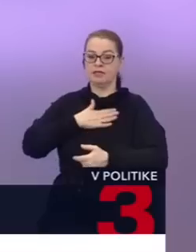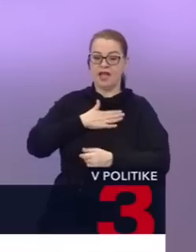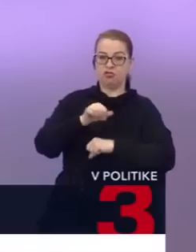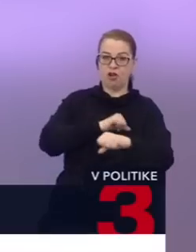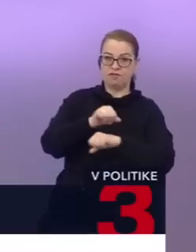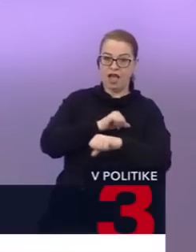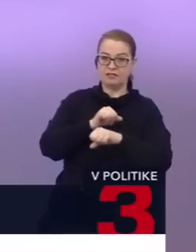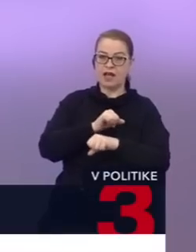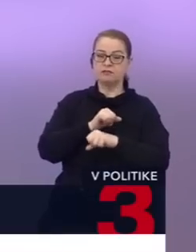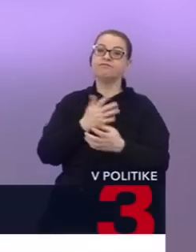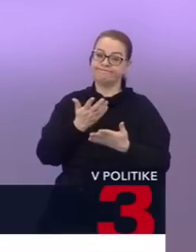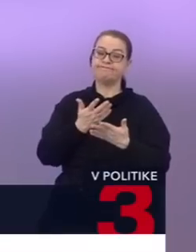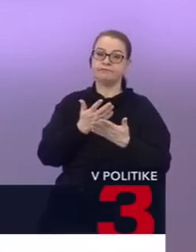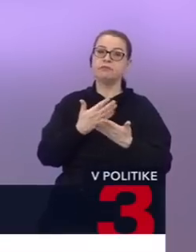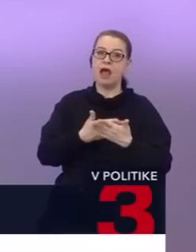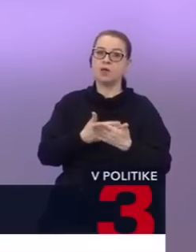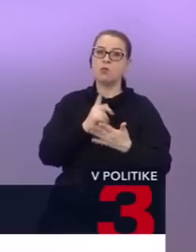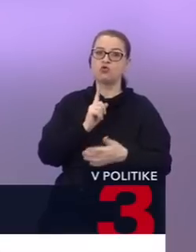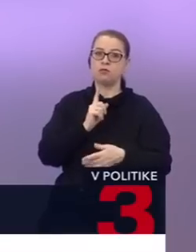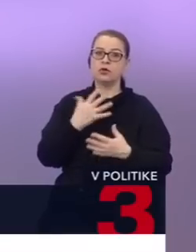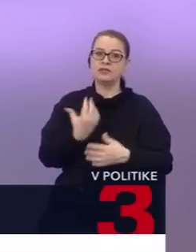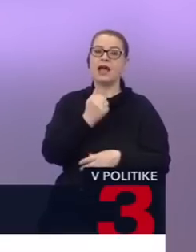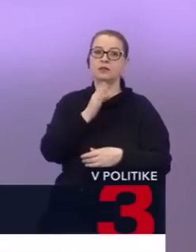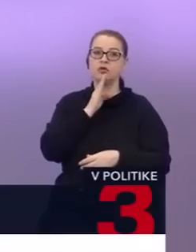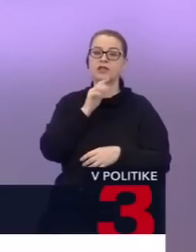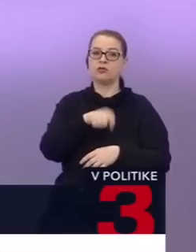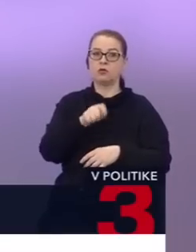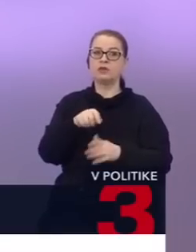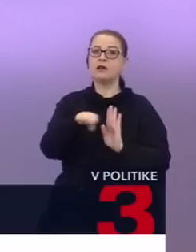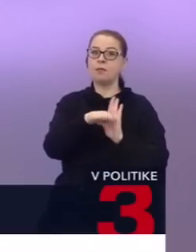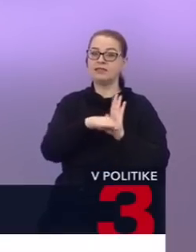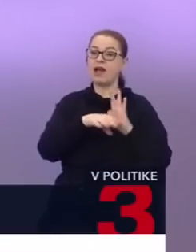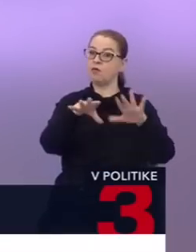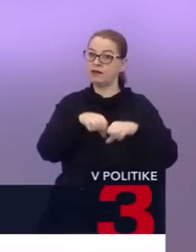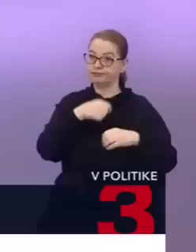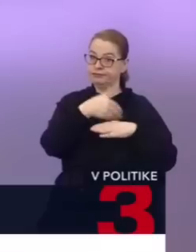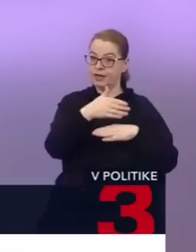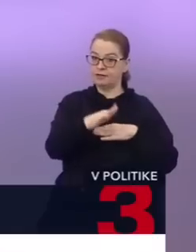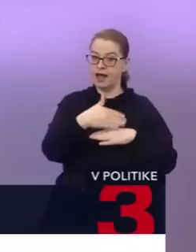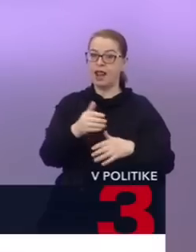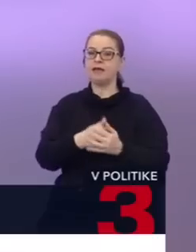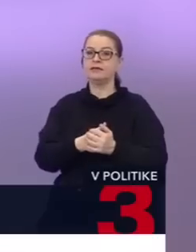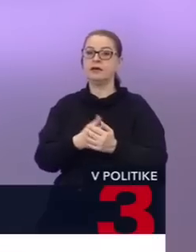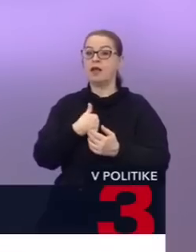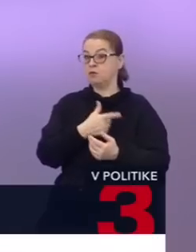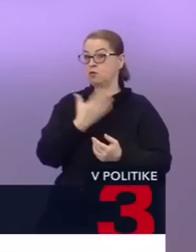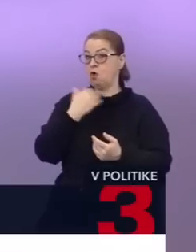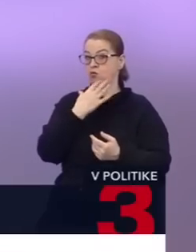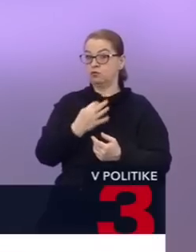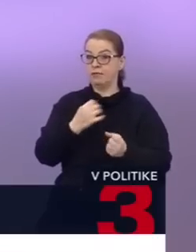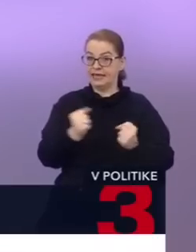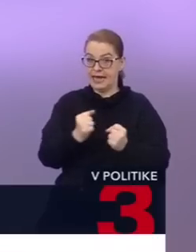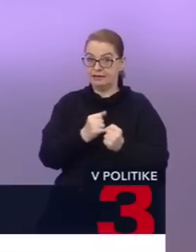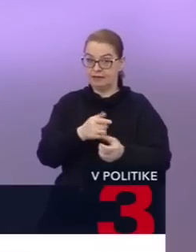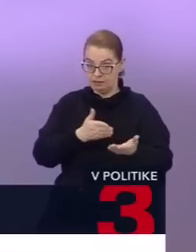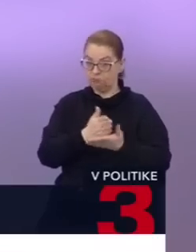väčšia pravdepodobnosť, že nájdeme dostatok poslancov na to, aby sa zákony schvalovali. Lebo darilo sa nám to na jeseň. Po druhé,